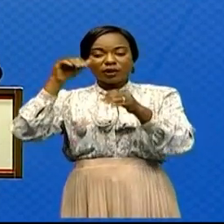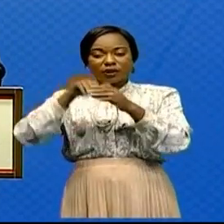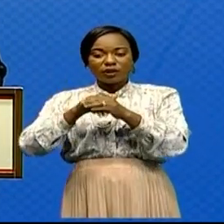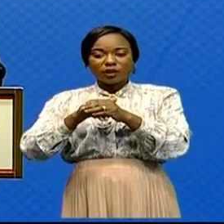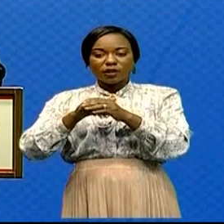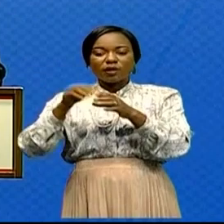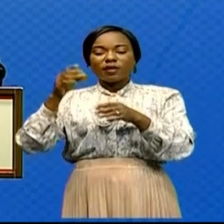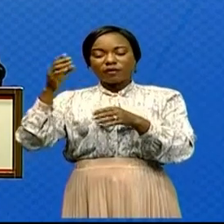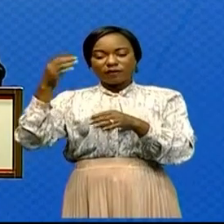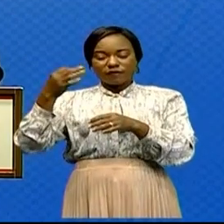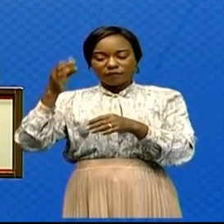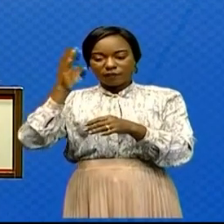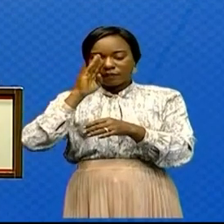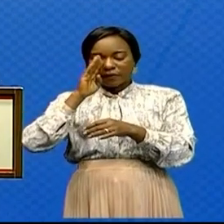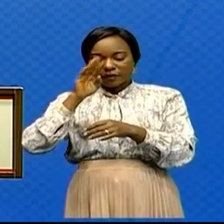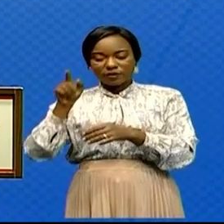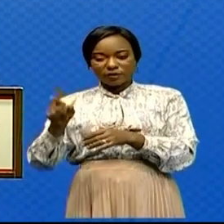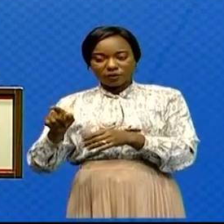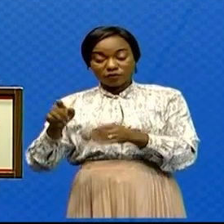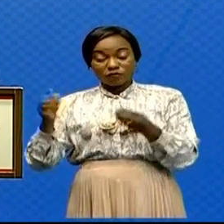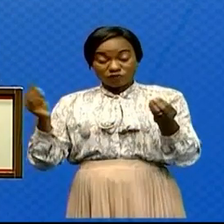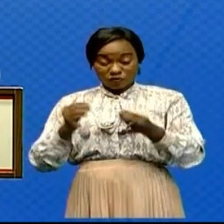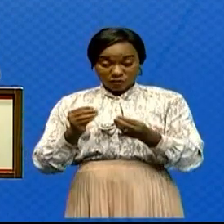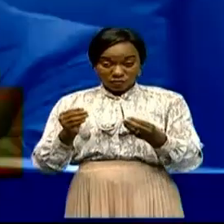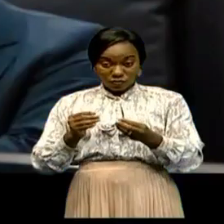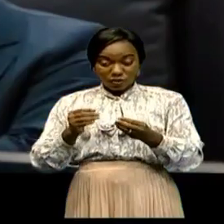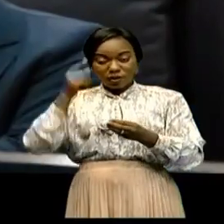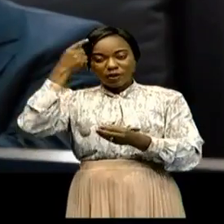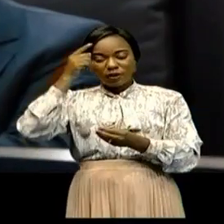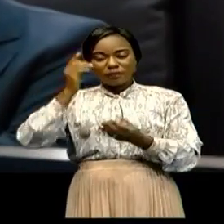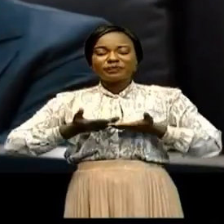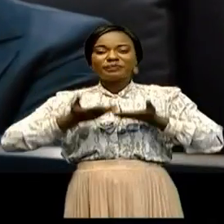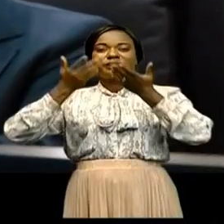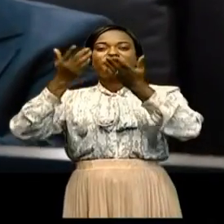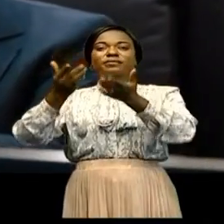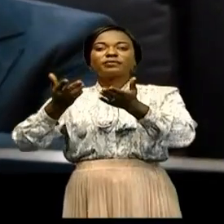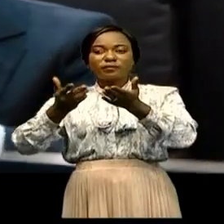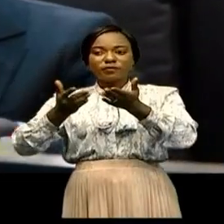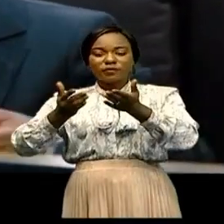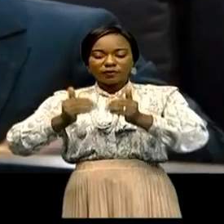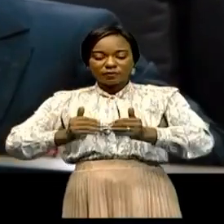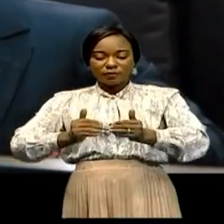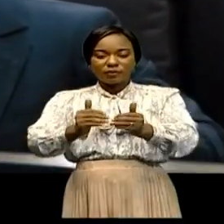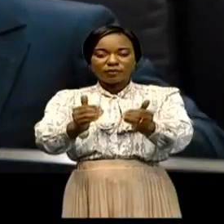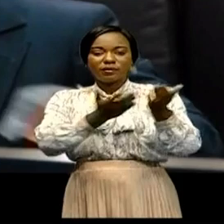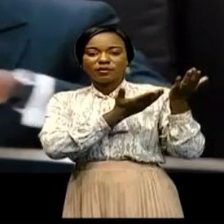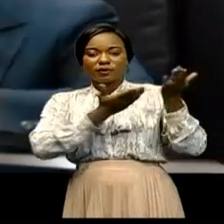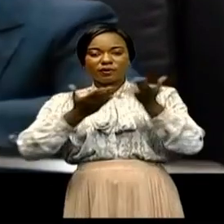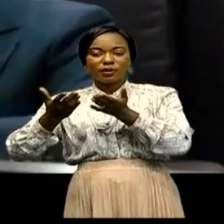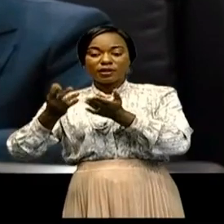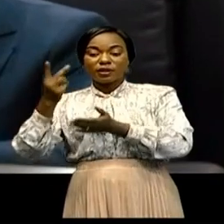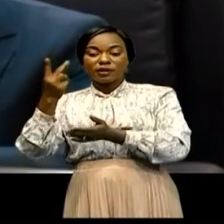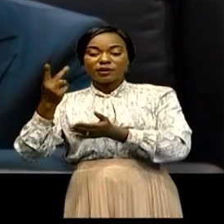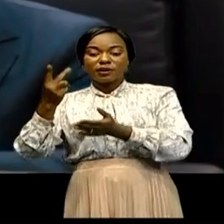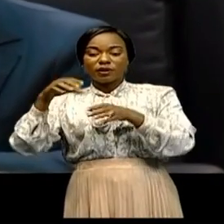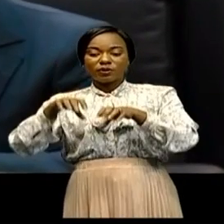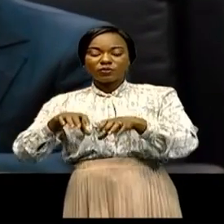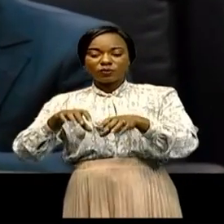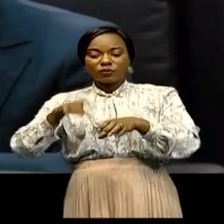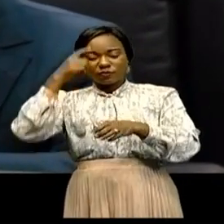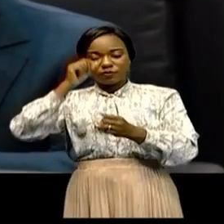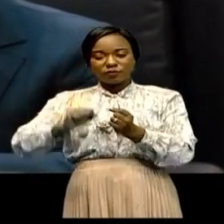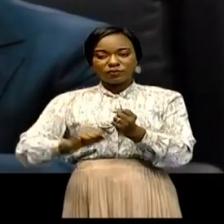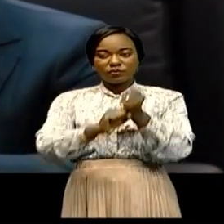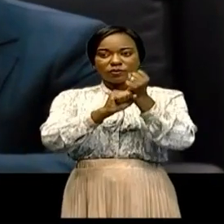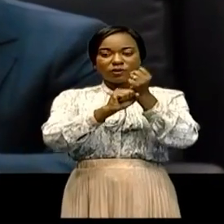Cet événement marquera la consécration de la démarche conjointe portée par le 2 Congo pour soutenir